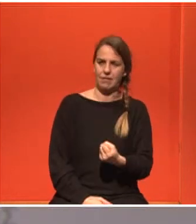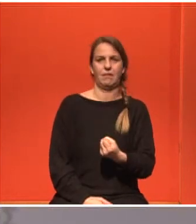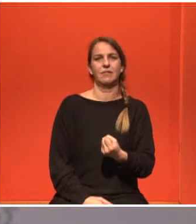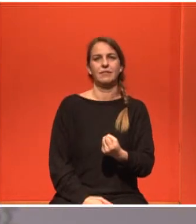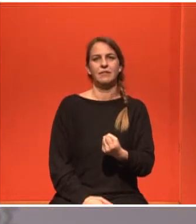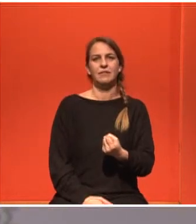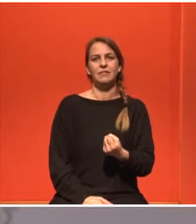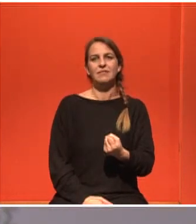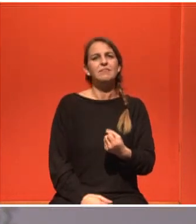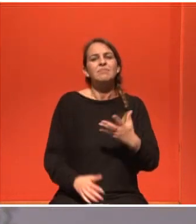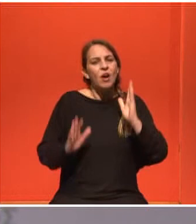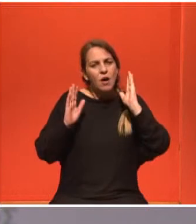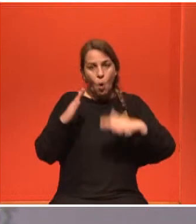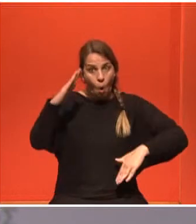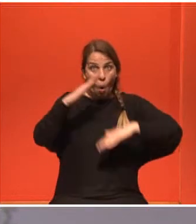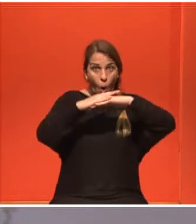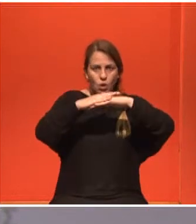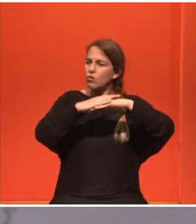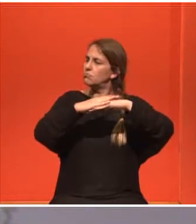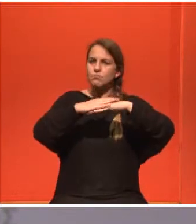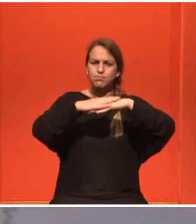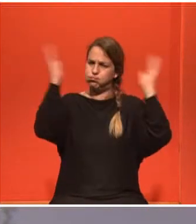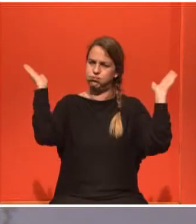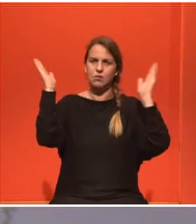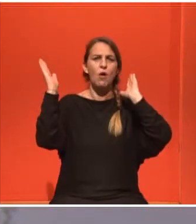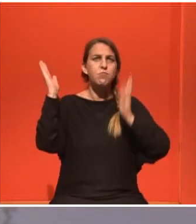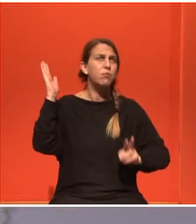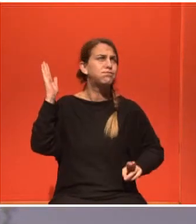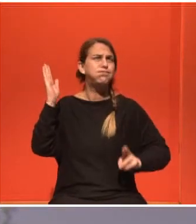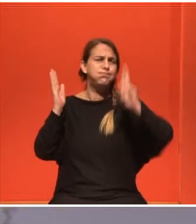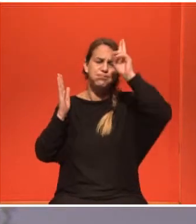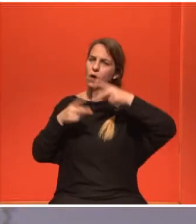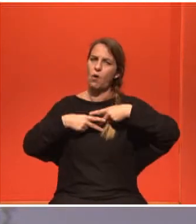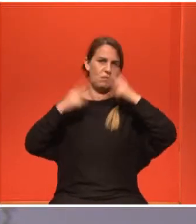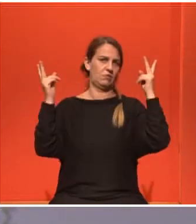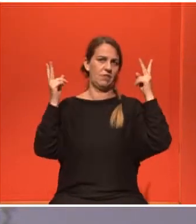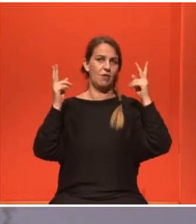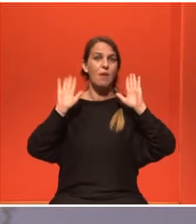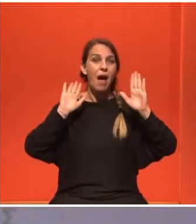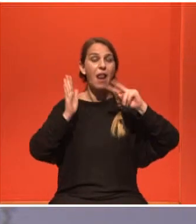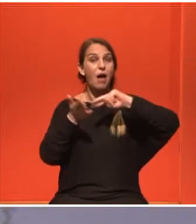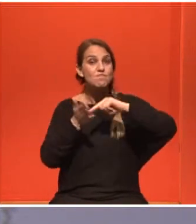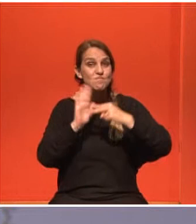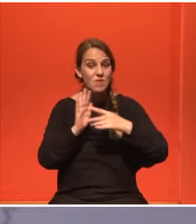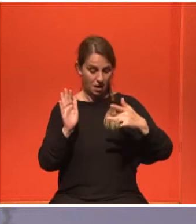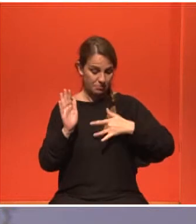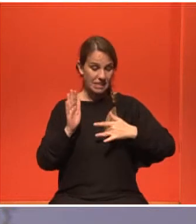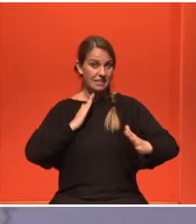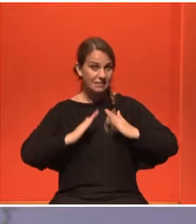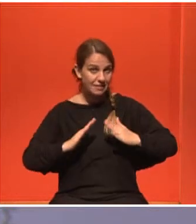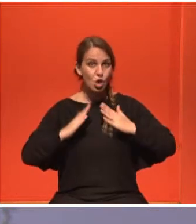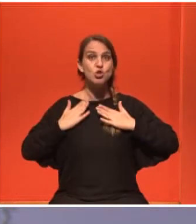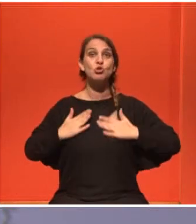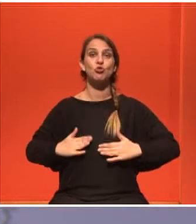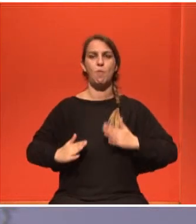δεν υπάρχουν όρια στο πού μπορούμε να φτάσουμε και στο τι μπορούμε να κάνουμε, αρκεί να φροντίζουμε τη ψυχή μας και το σώμα μας